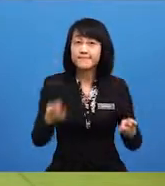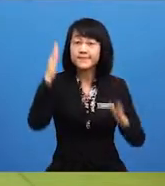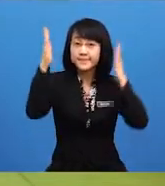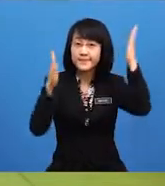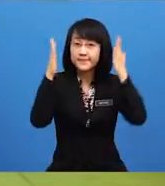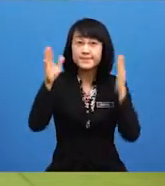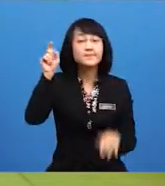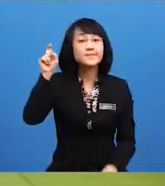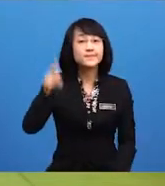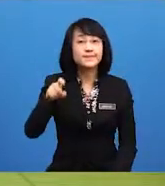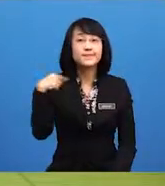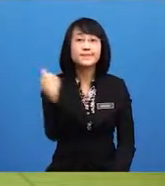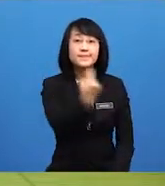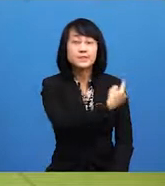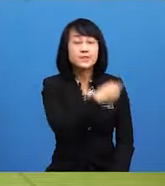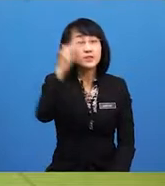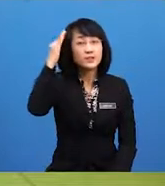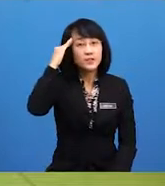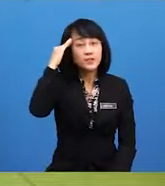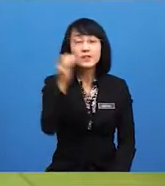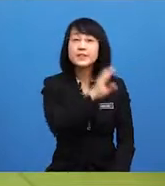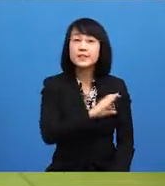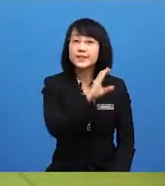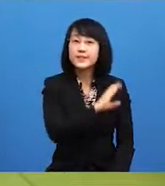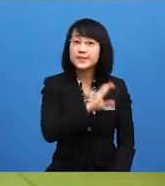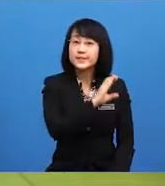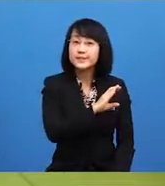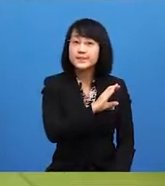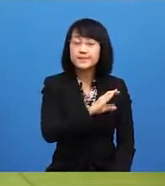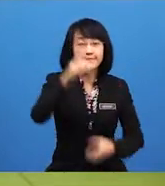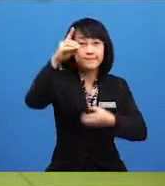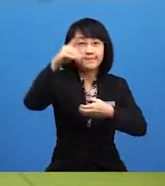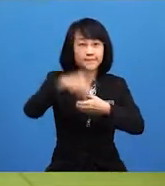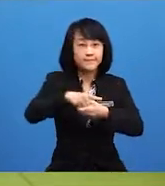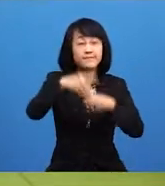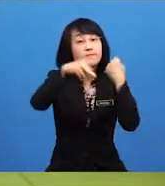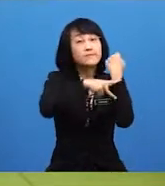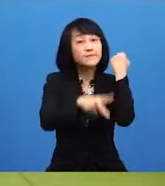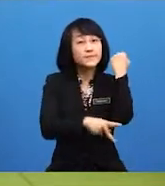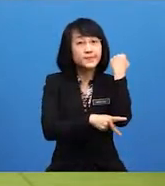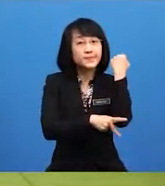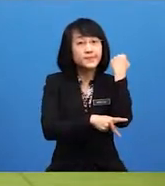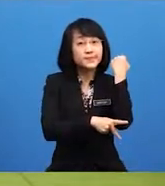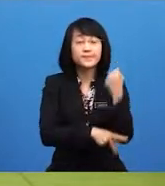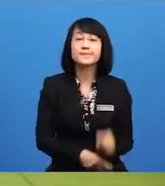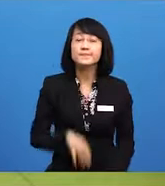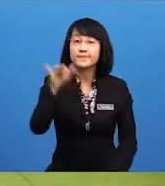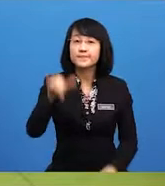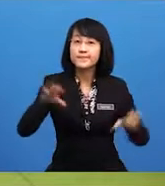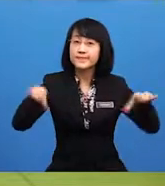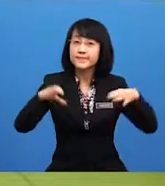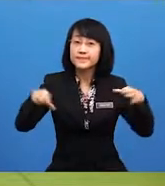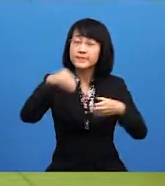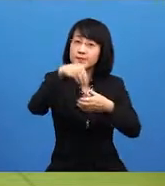semestinya kita mengetahui ciri-ciri demokratik berparlimen yang dilaksanakan dalam